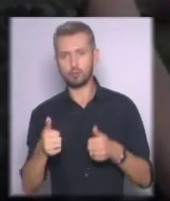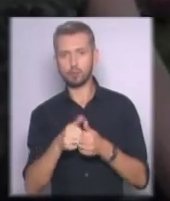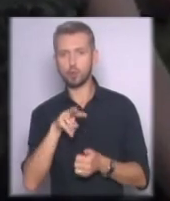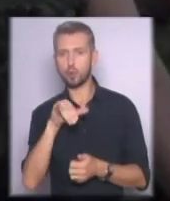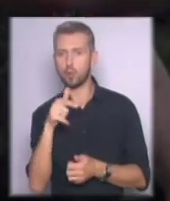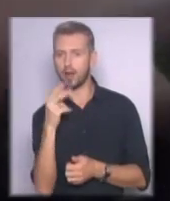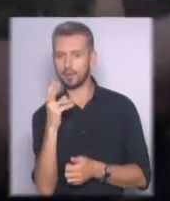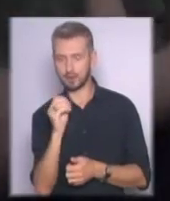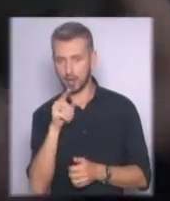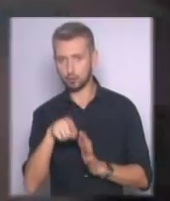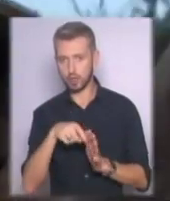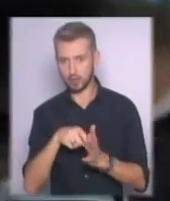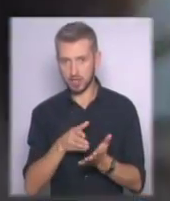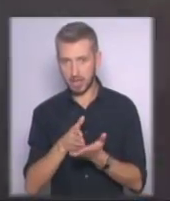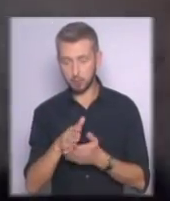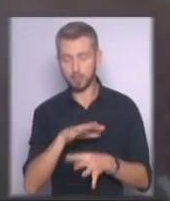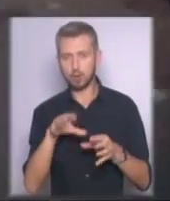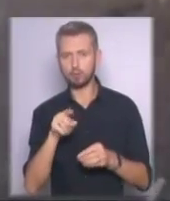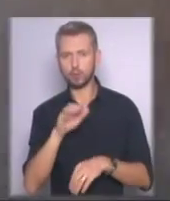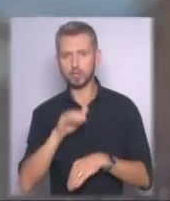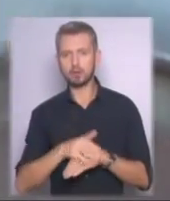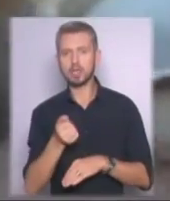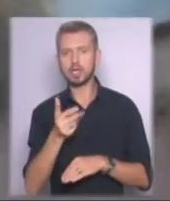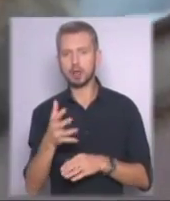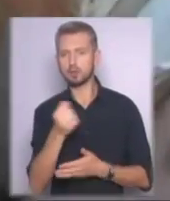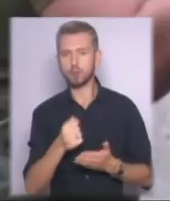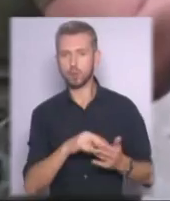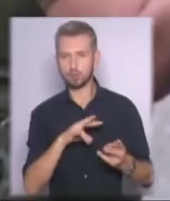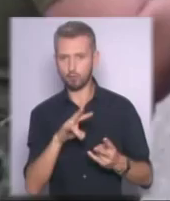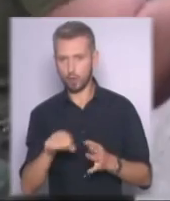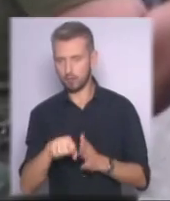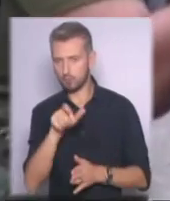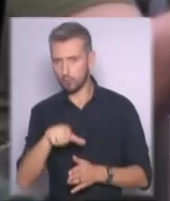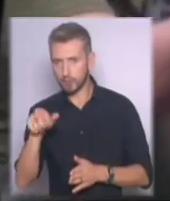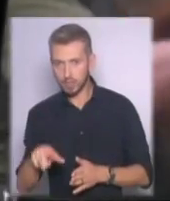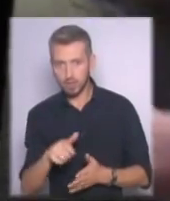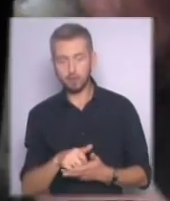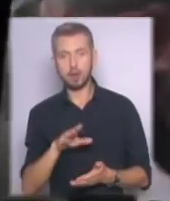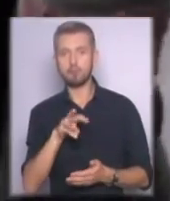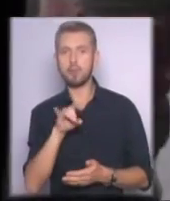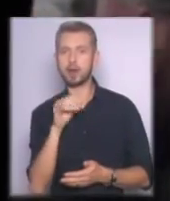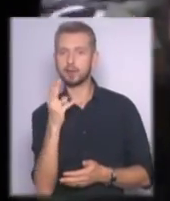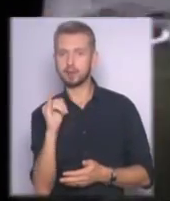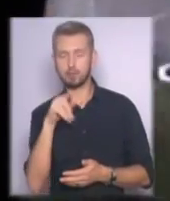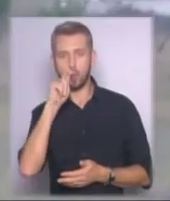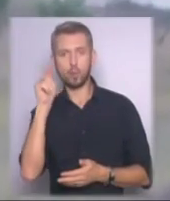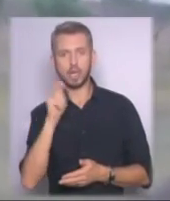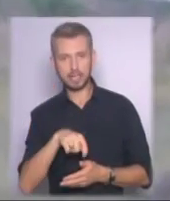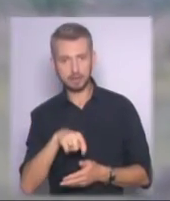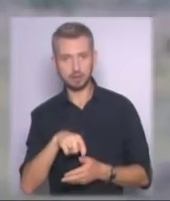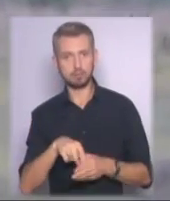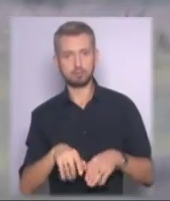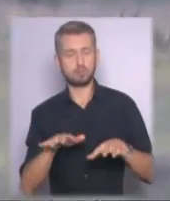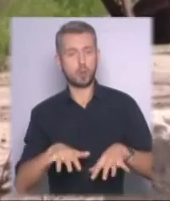напрямку. Загалом тут зафіксоване кілька збройних провокацій бойовиків. У Мар'їнці по українських позиціях працював ворожий